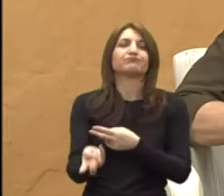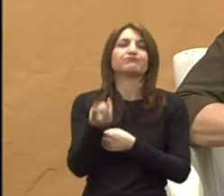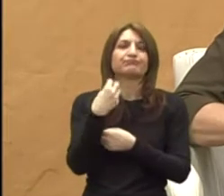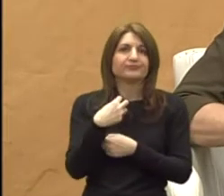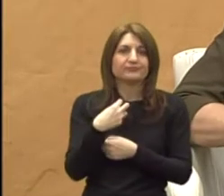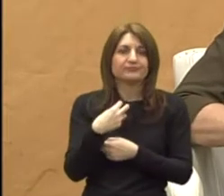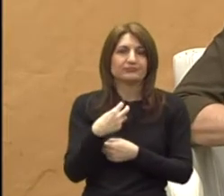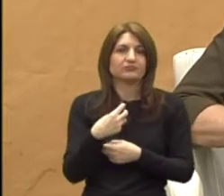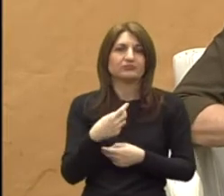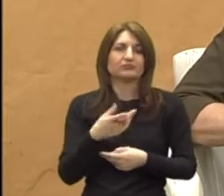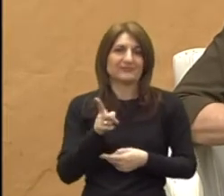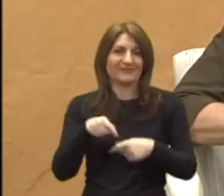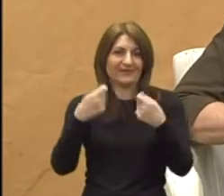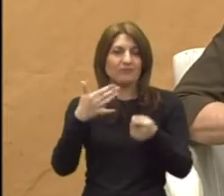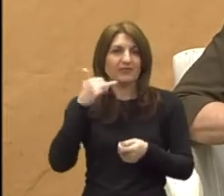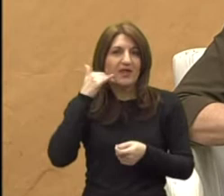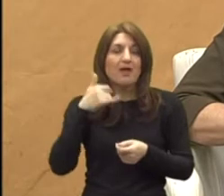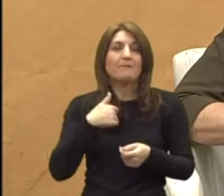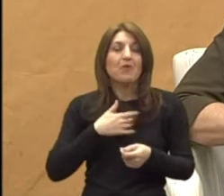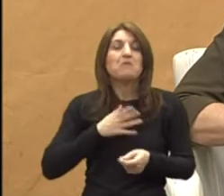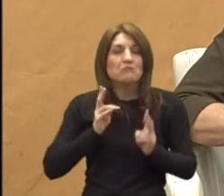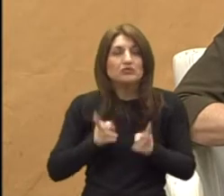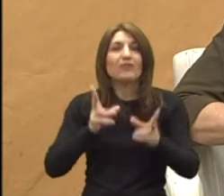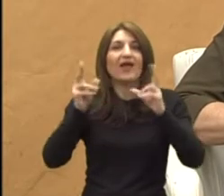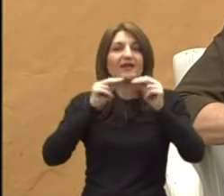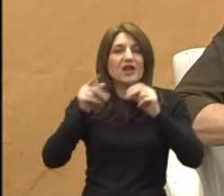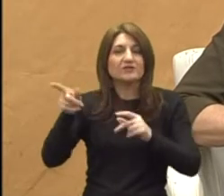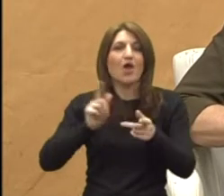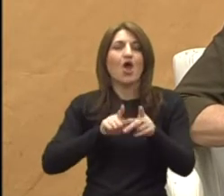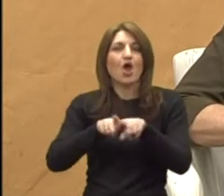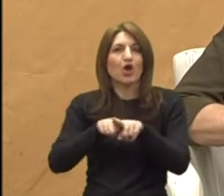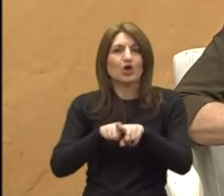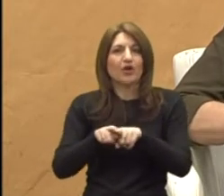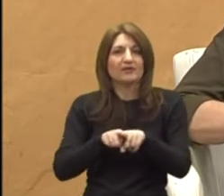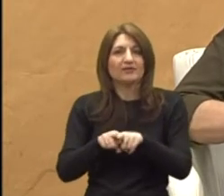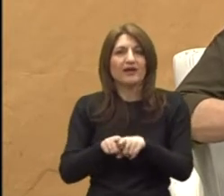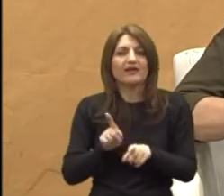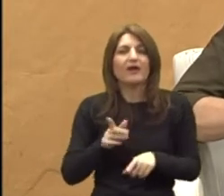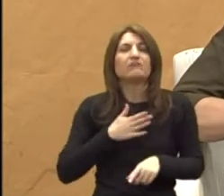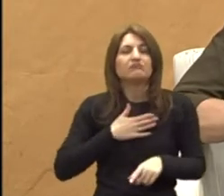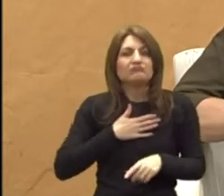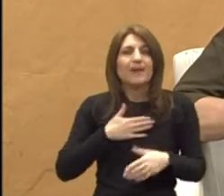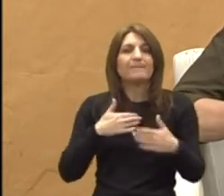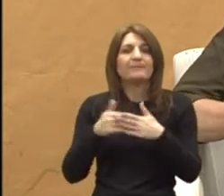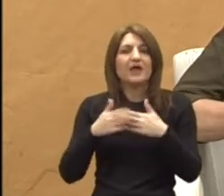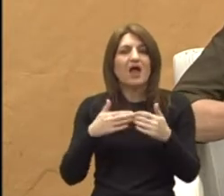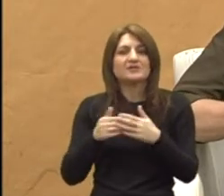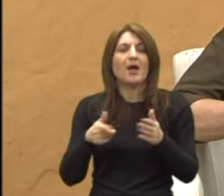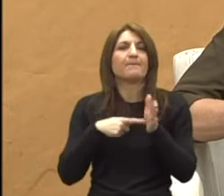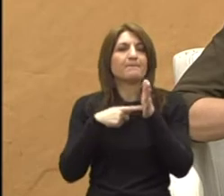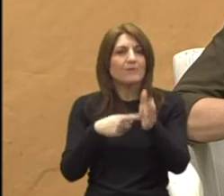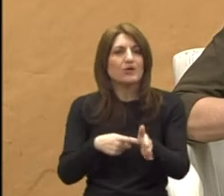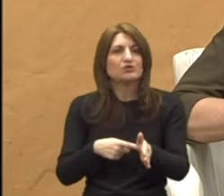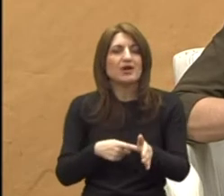naš broj telefona. Spremni smo razgovarati sa roditeljima i naša praksa pokazuje da se nam